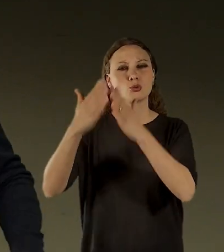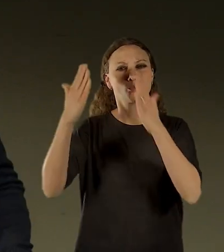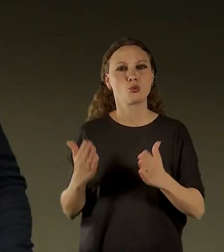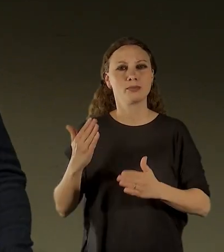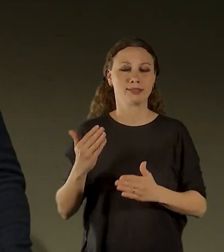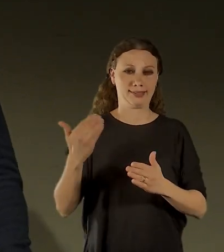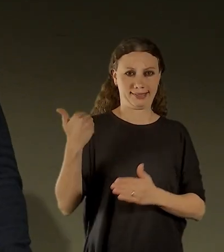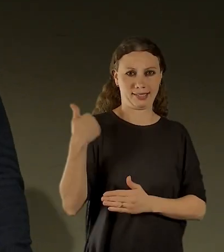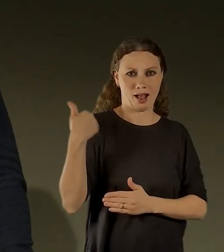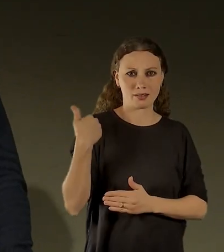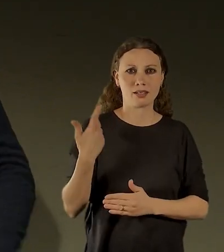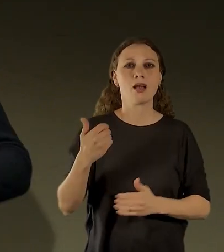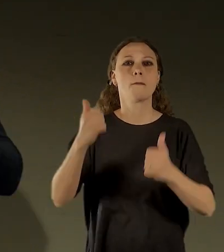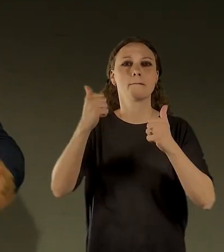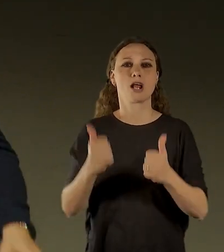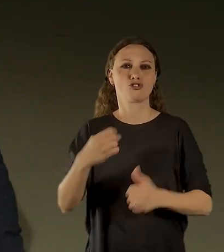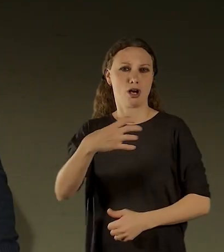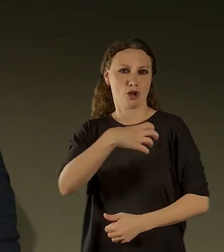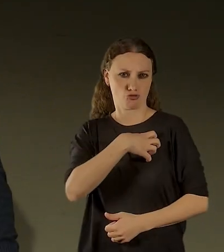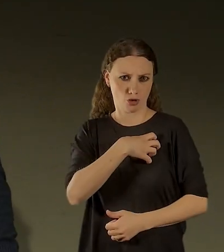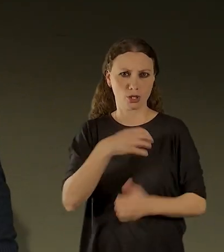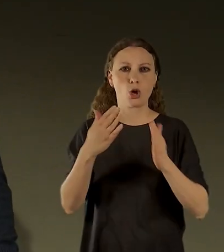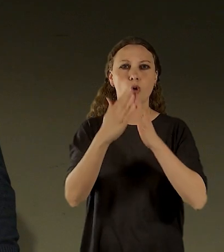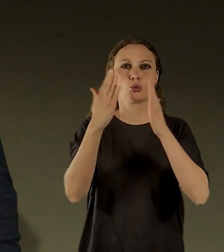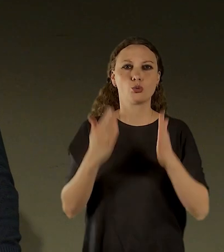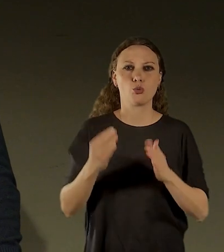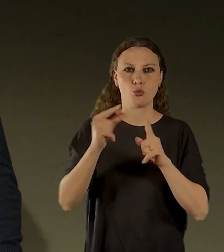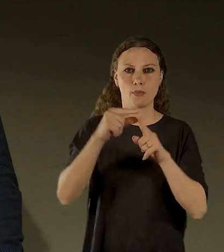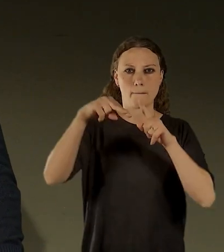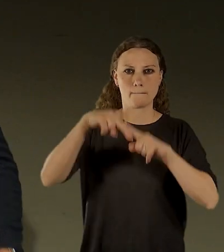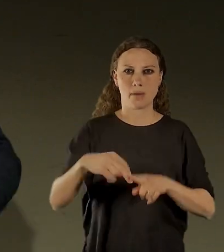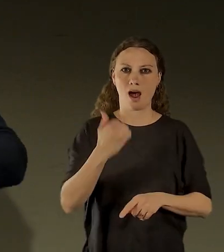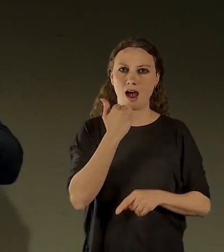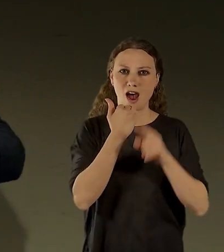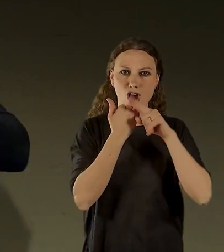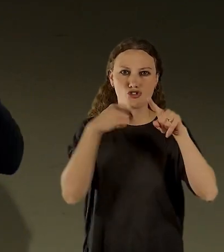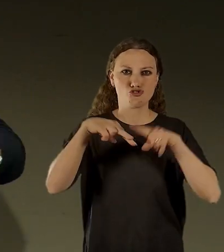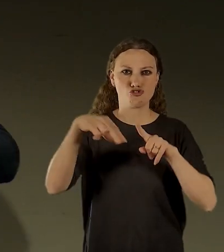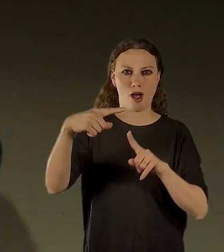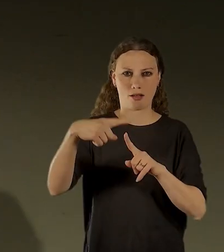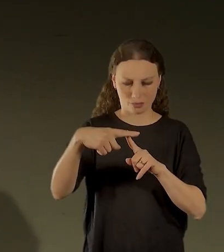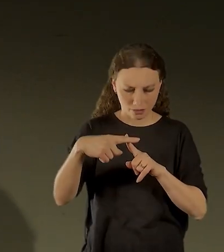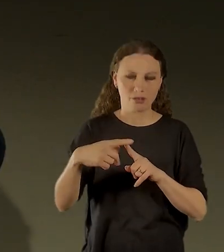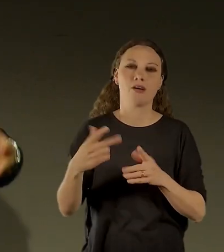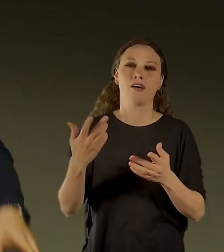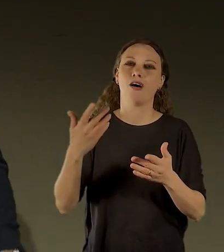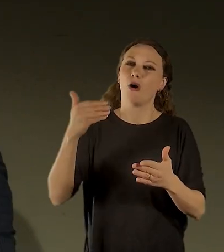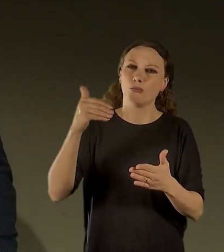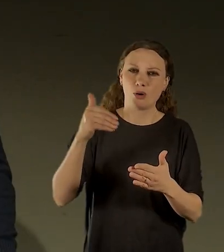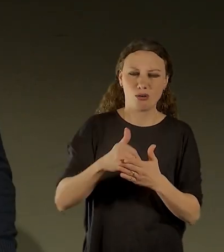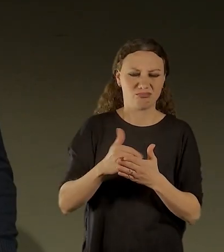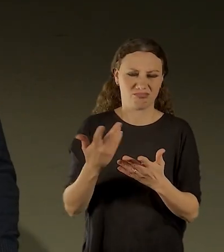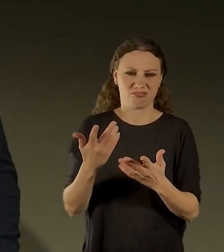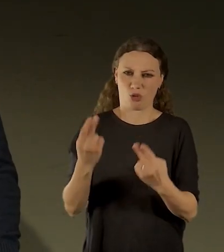ulici na Pražských Hradčanech. O to je samozřejmě důležitější ten projekt sledovat, protože vnášení něčeho nového do